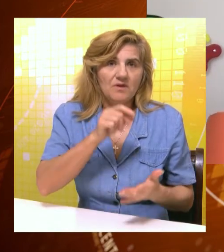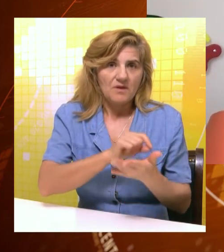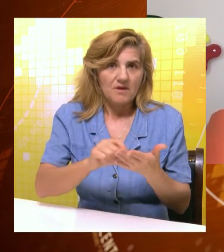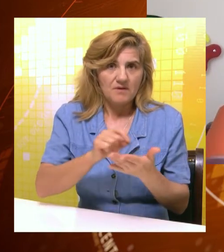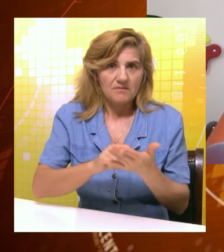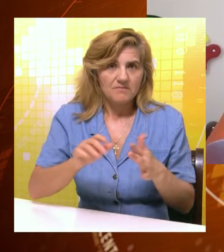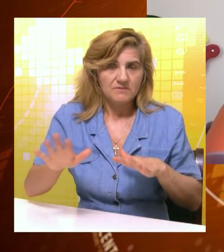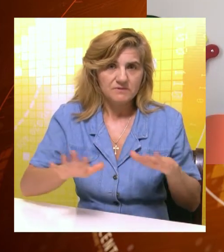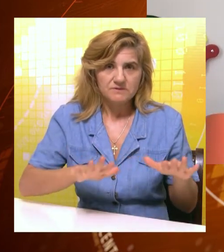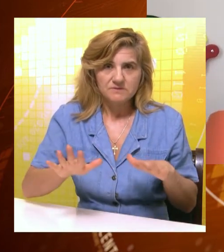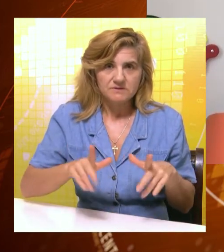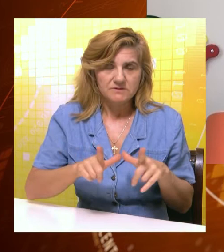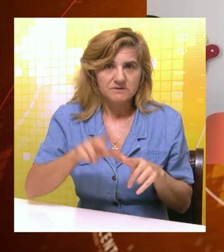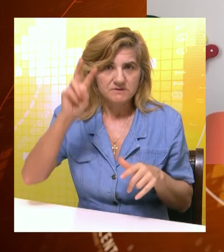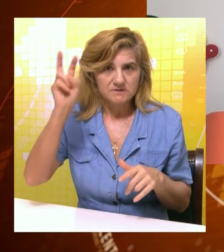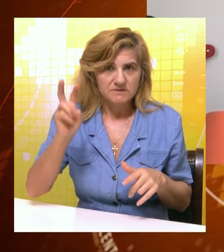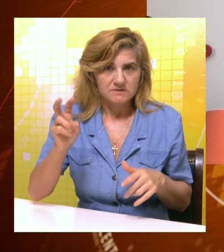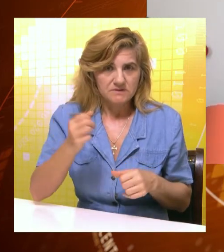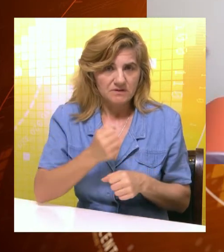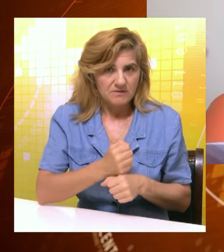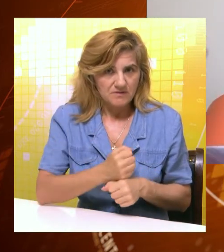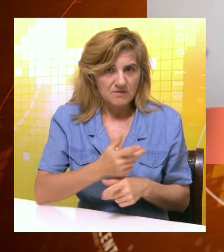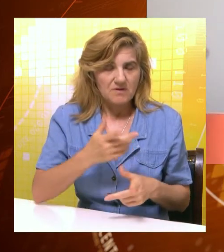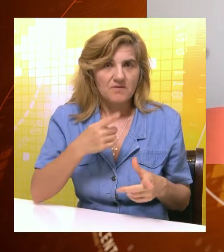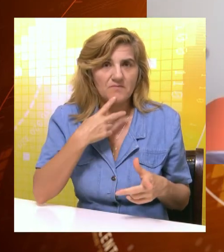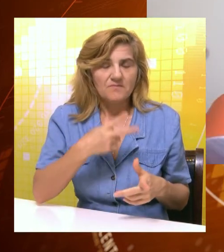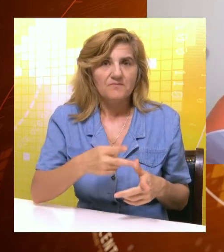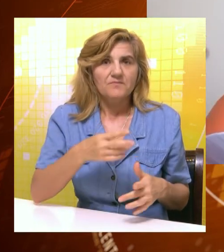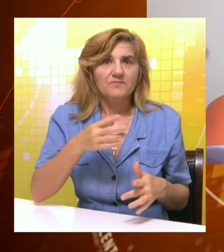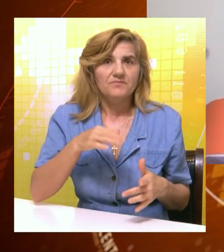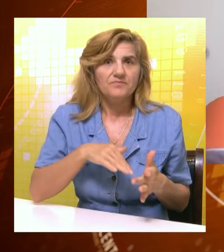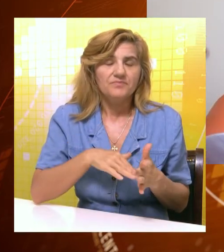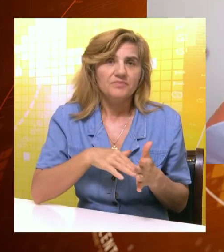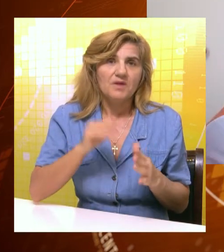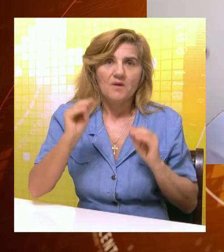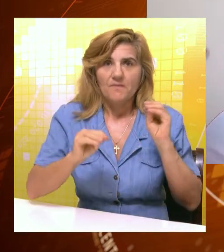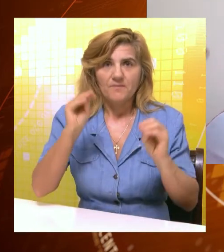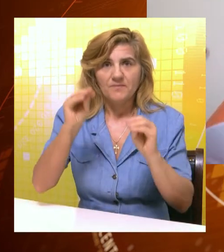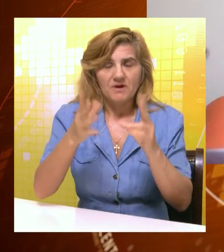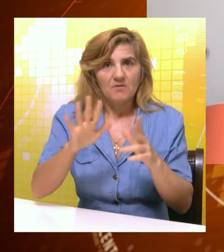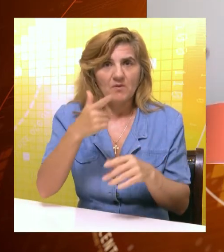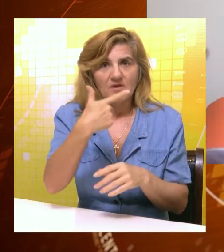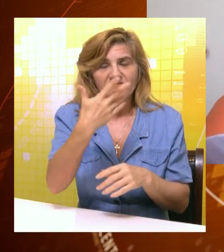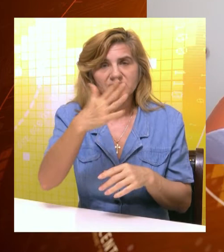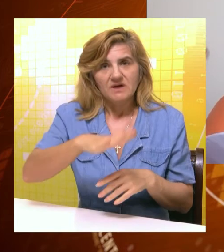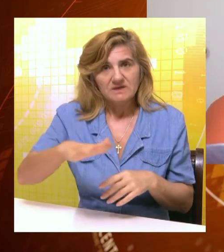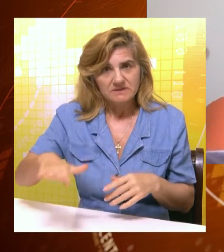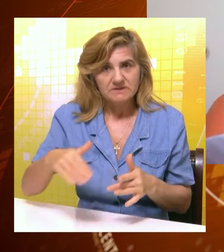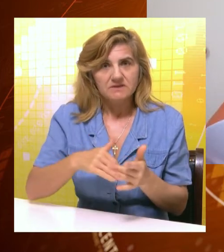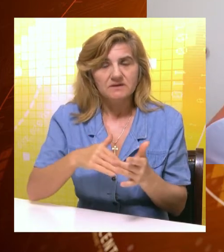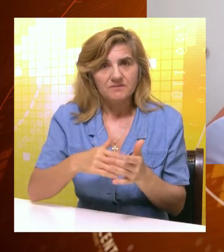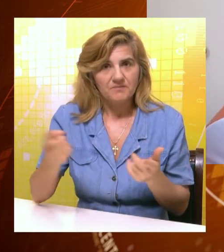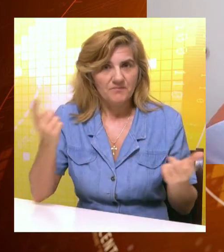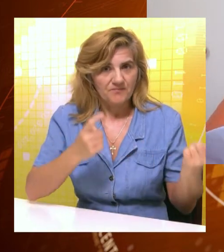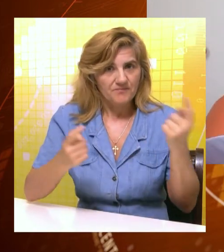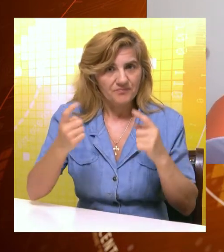raspisalo Ministarstvo za rad, socijalna i boračka pitanja. U planu je, bar je prijavljeno, oko 25. rodice treba